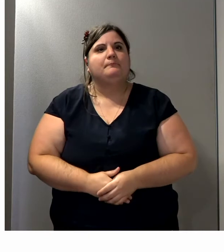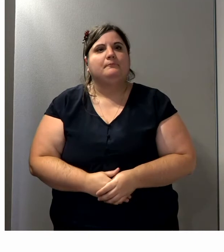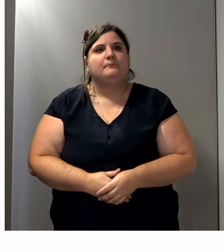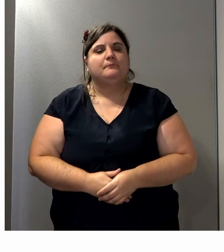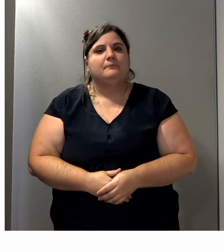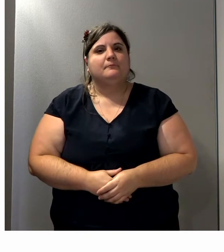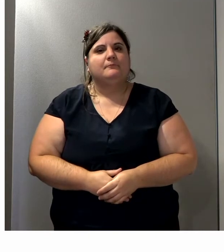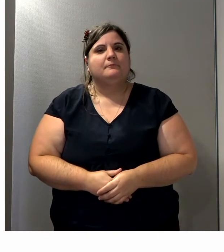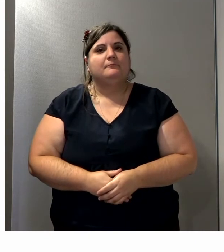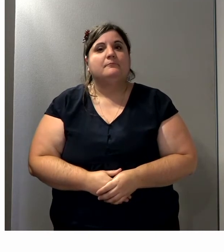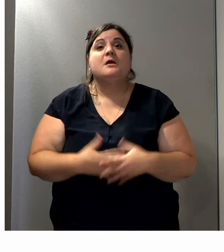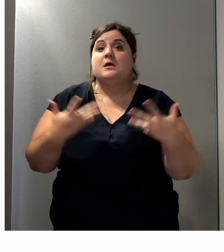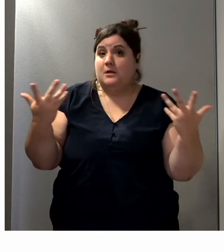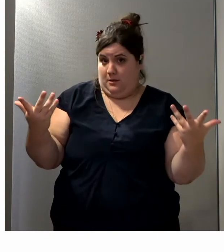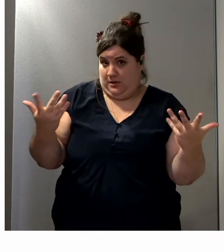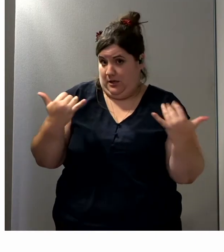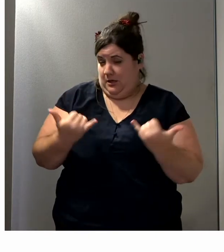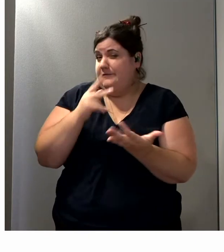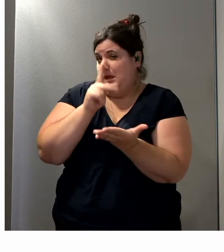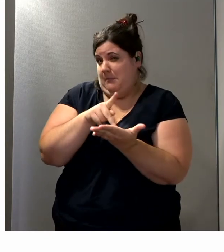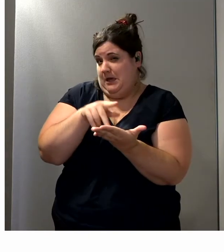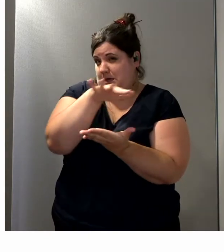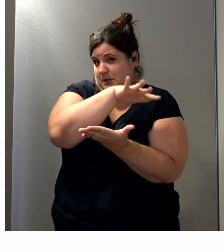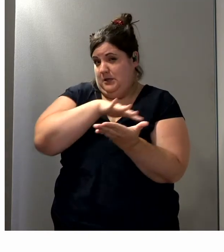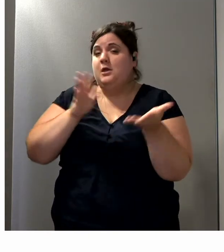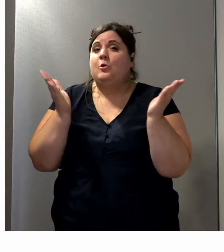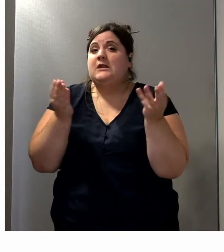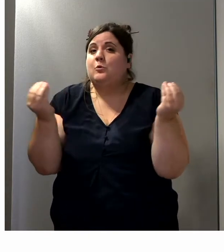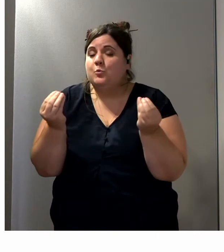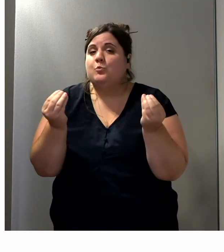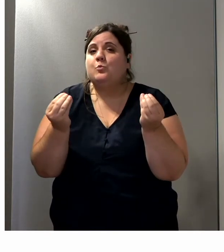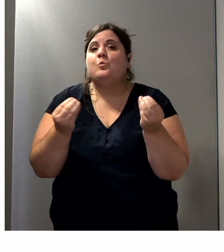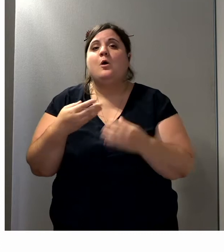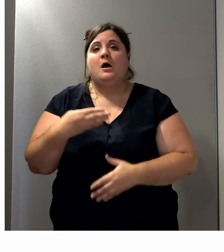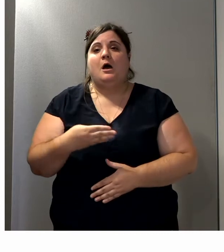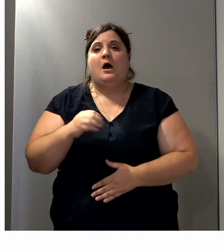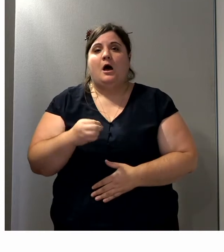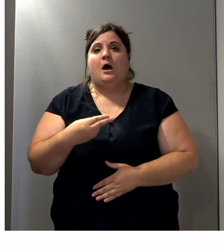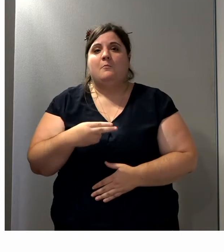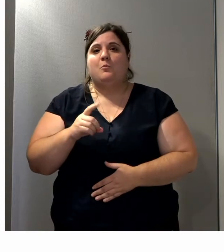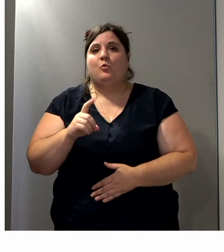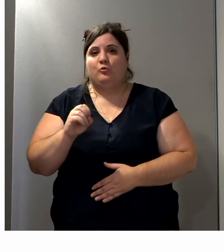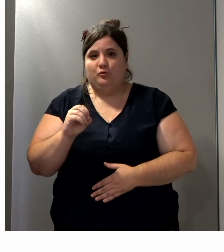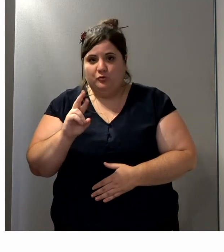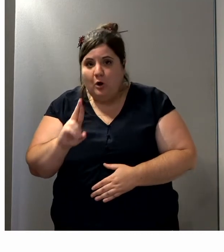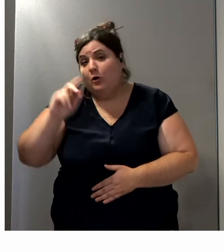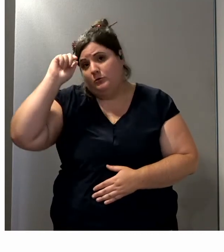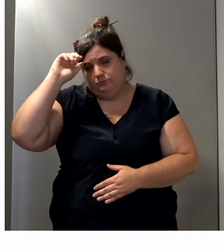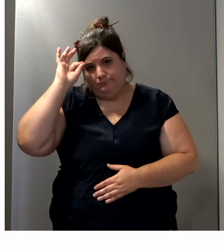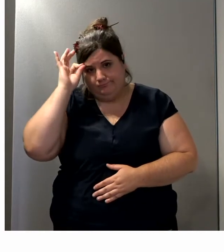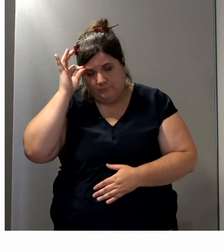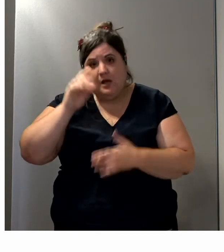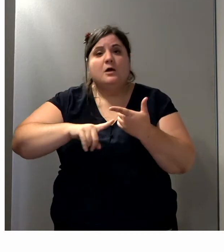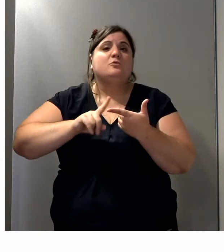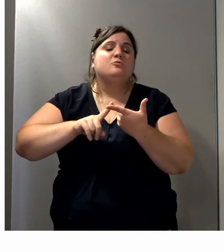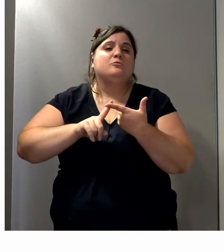Et vous allez trouver cet exo en région parisienne, en particulier à Henri-Mondor, bientôt à Rothschild et à Garches, pour